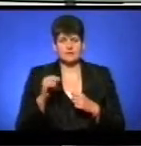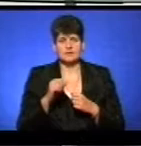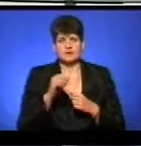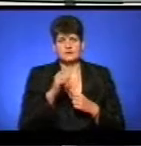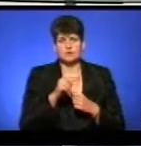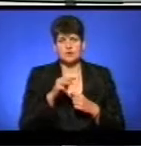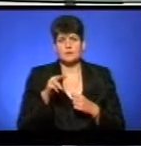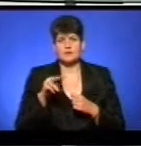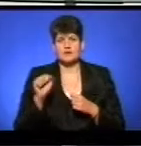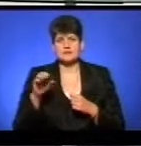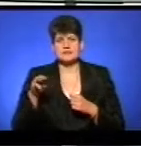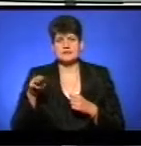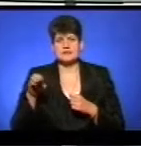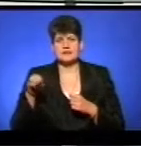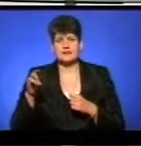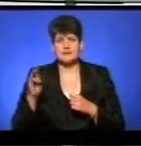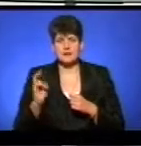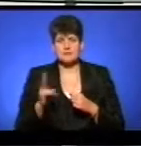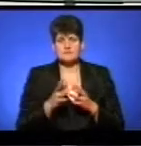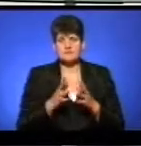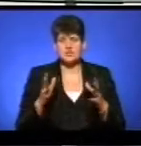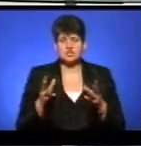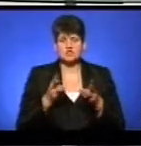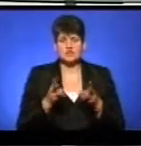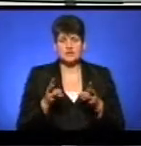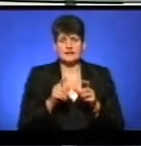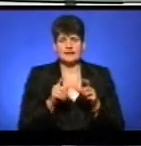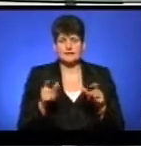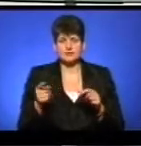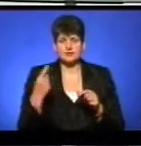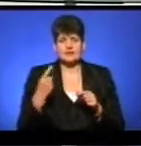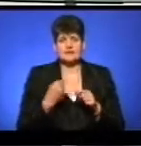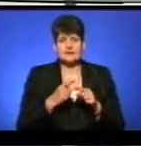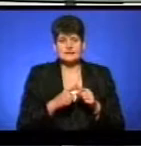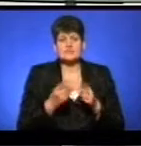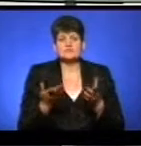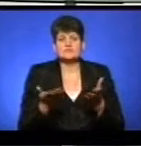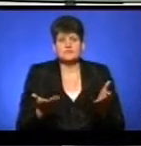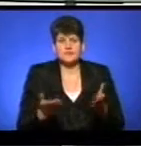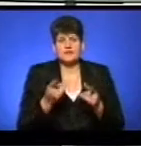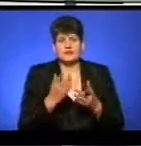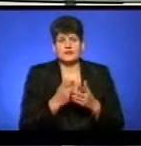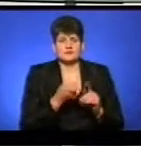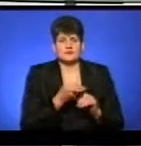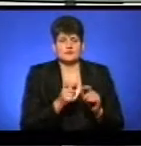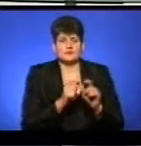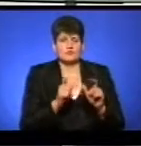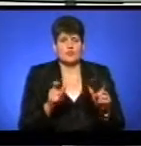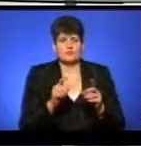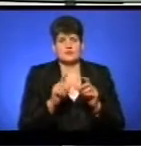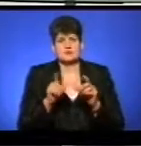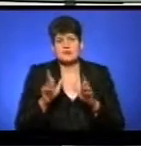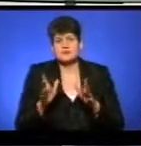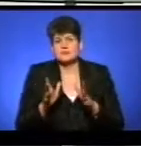Пастернак. За його словами, більшість котелень на Тернопільщині – це відомчі. Вони належать установам і закладам. Керівники на